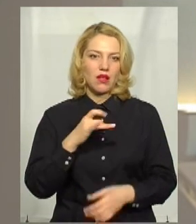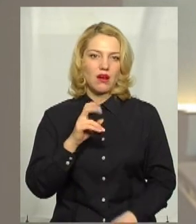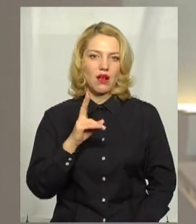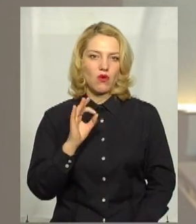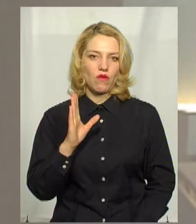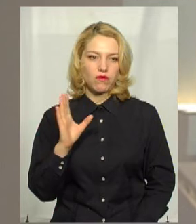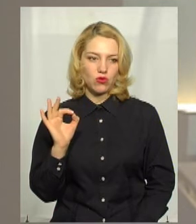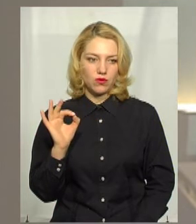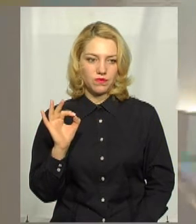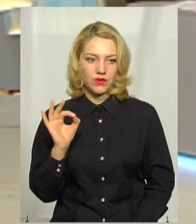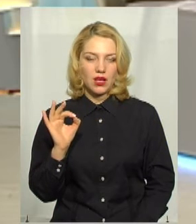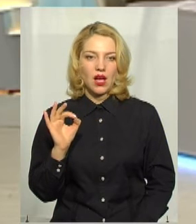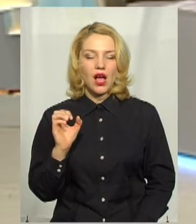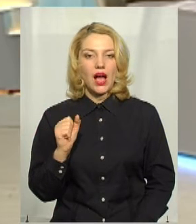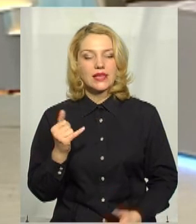Раково.